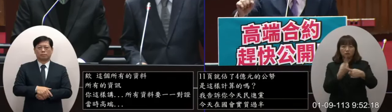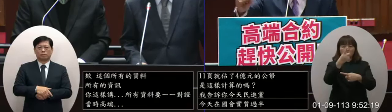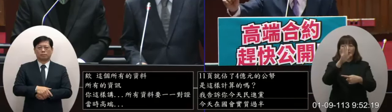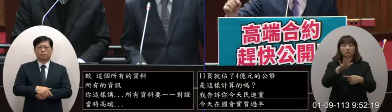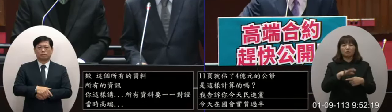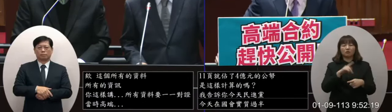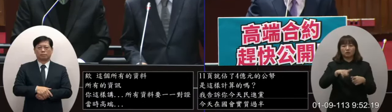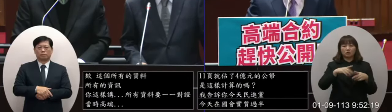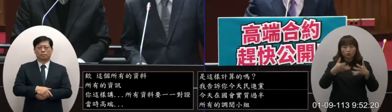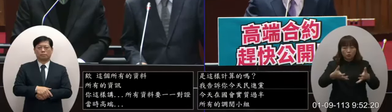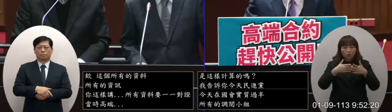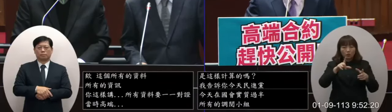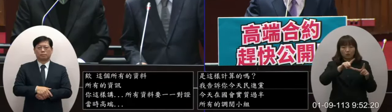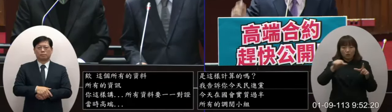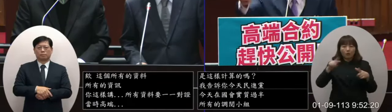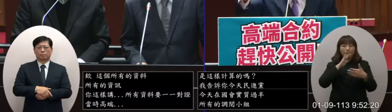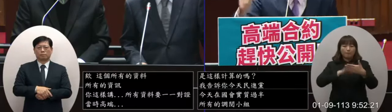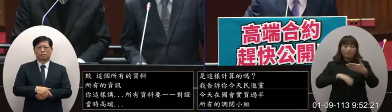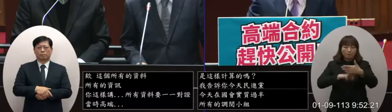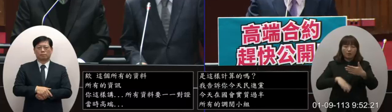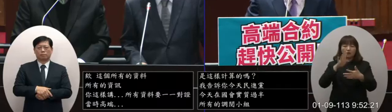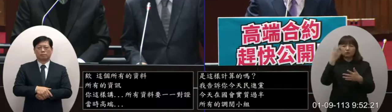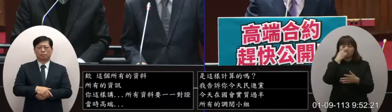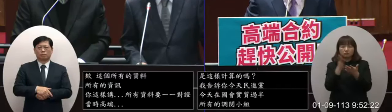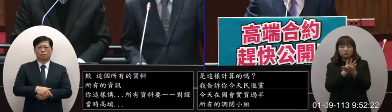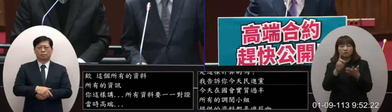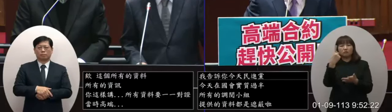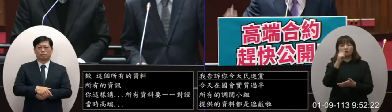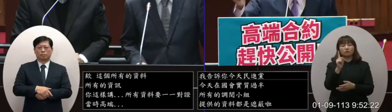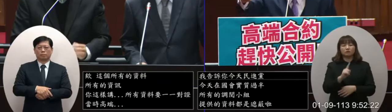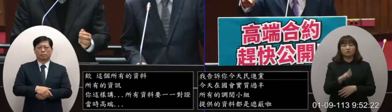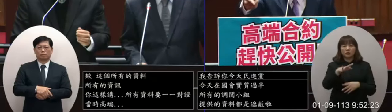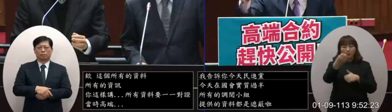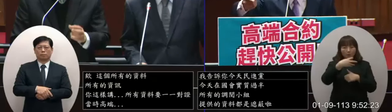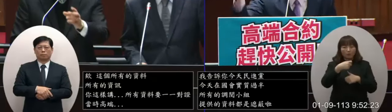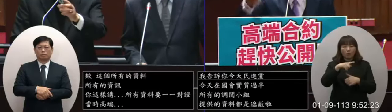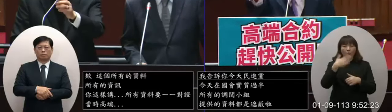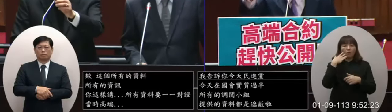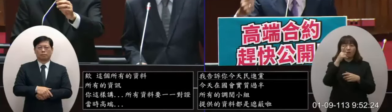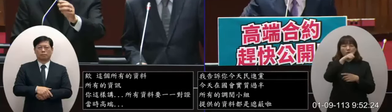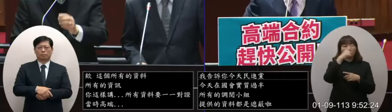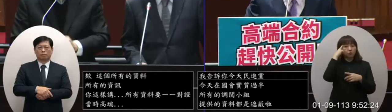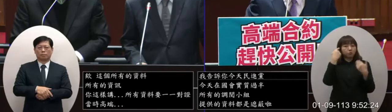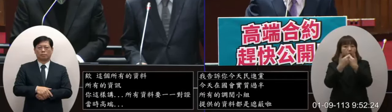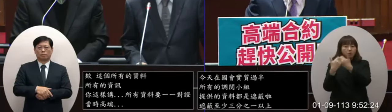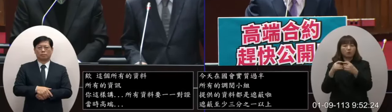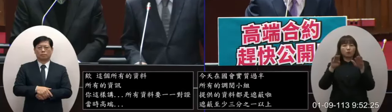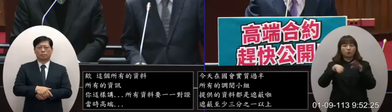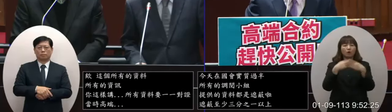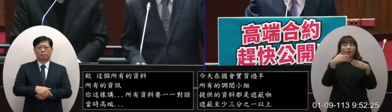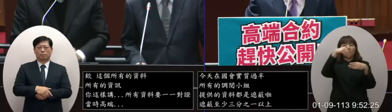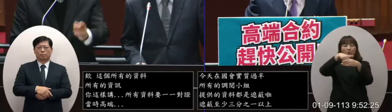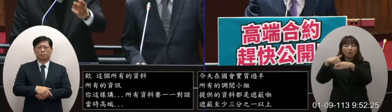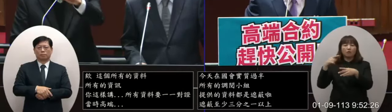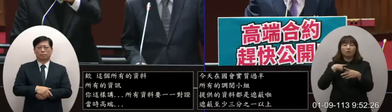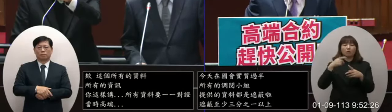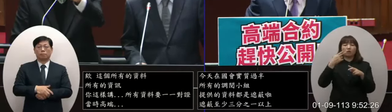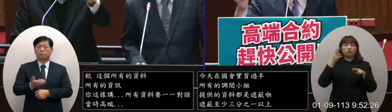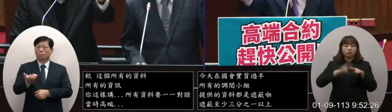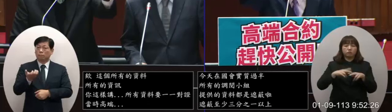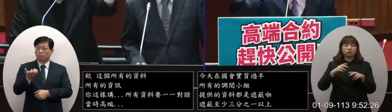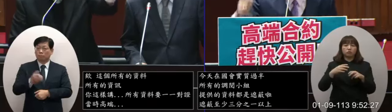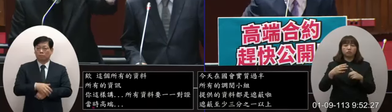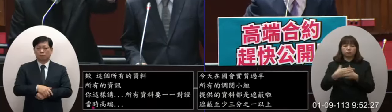以上啦相關的重要資訊都遮蔽這要怎麼審查你告訴我只要不同意的全部都透過表決把我們封殺掉剛